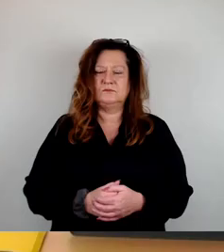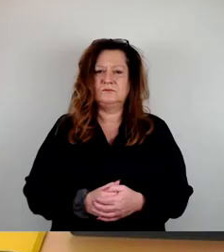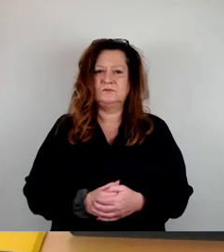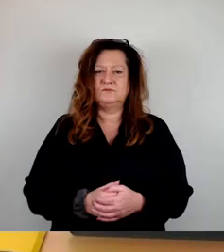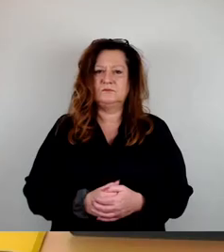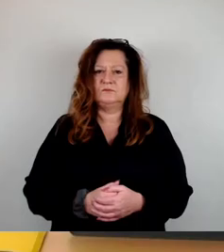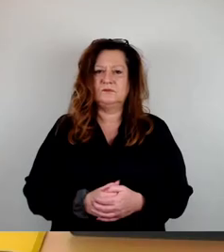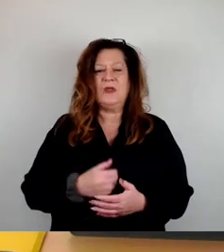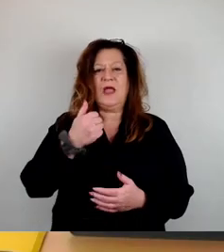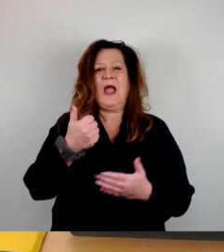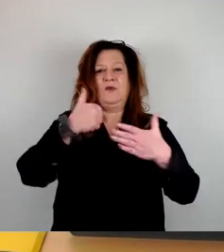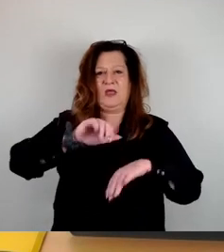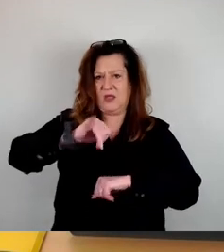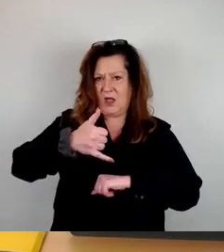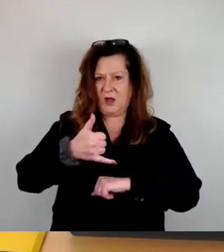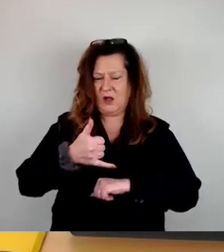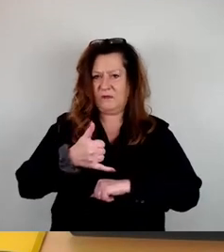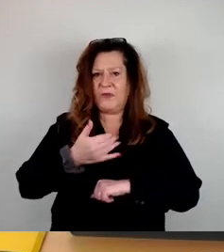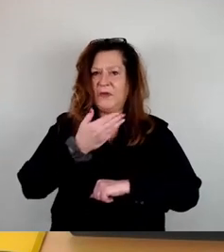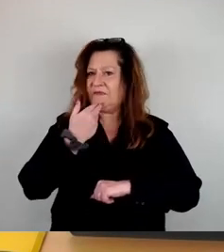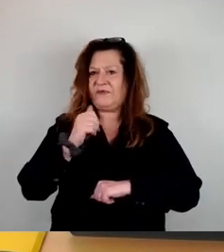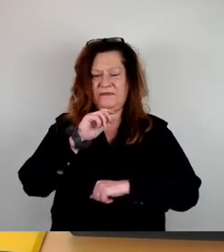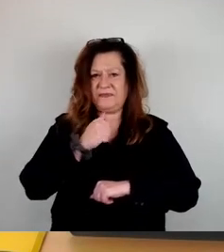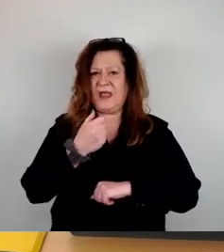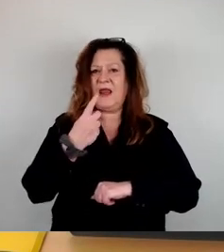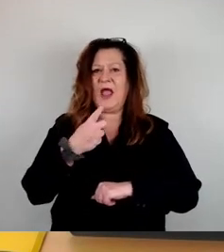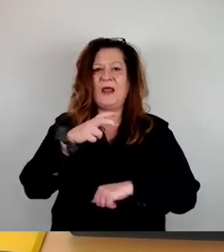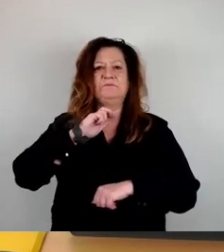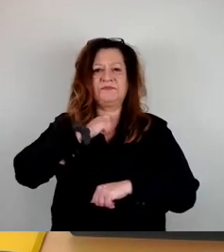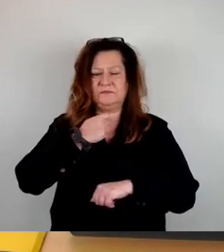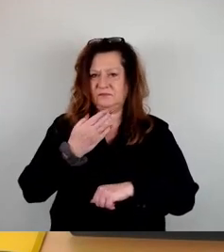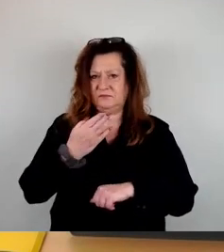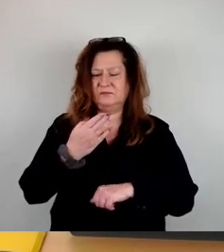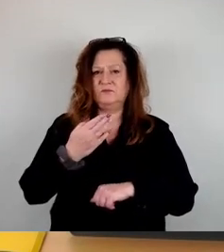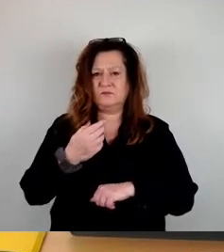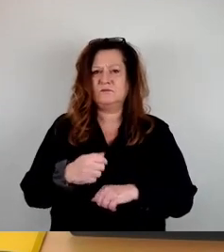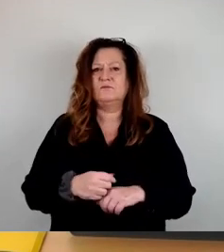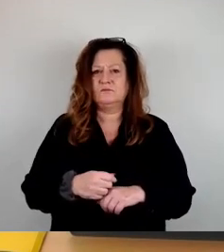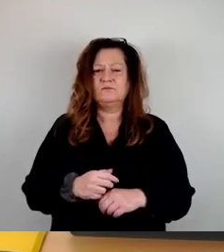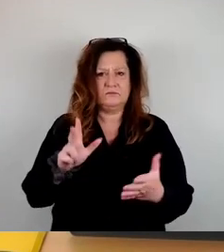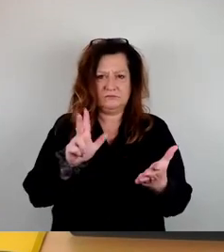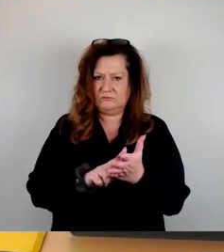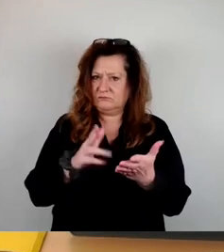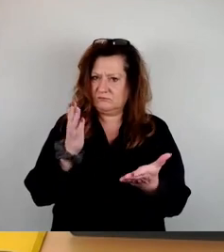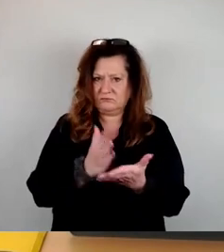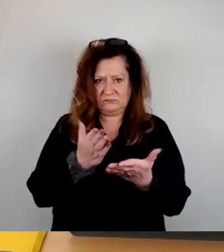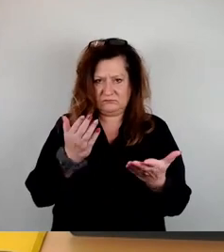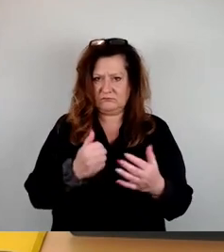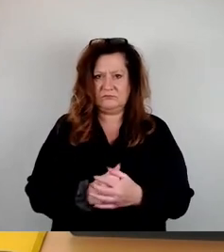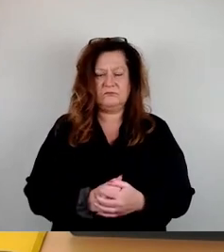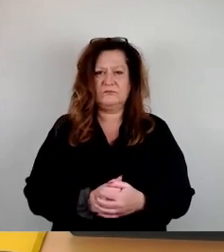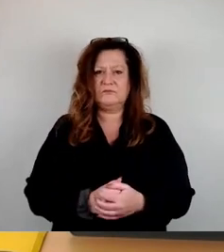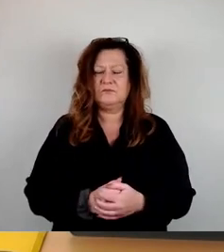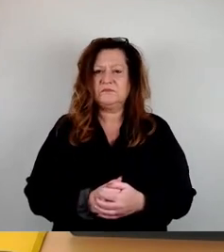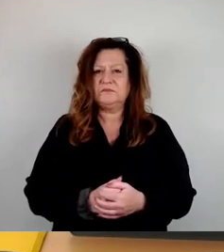61 Ja, keine Nein, eine Enthaltung. Damit ist das so beschlossen. Und damit darf